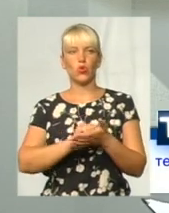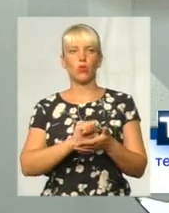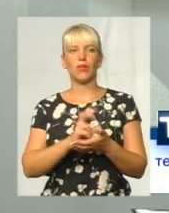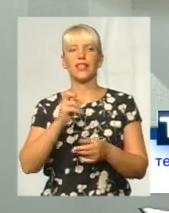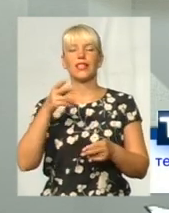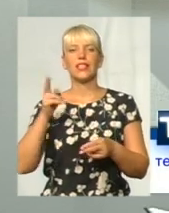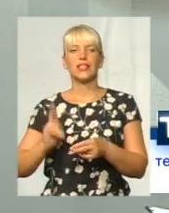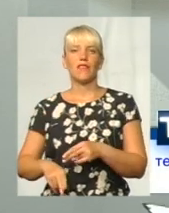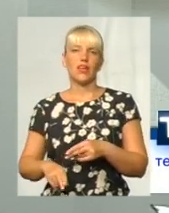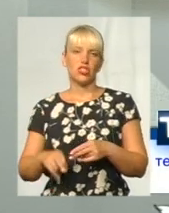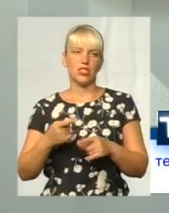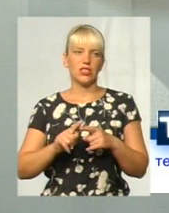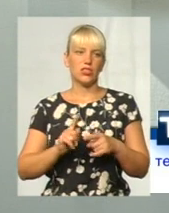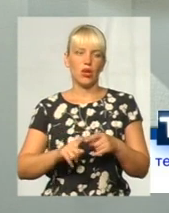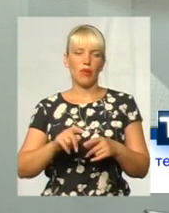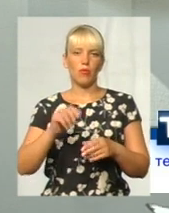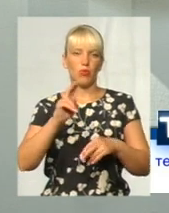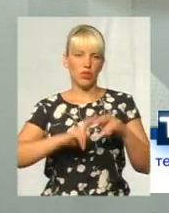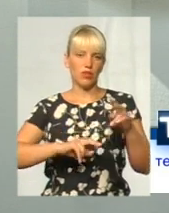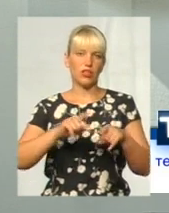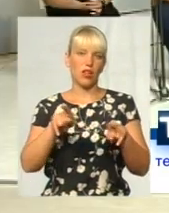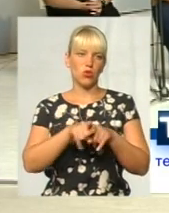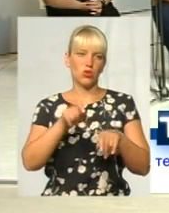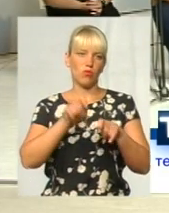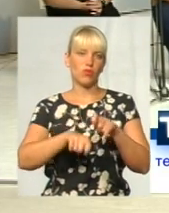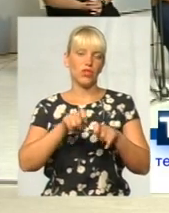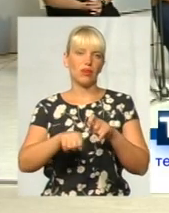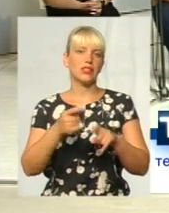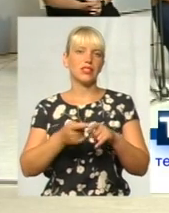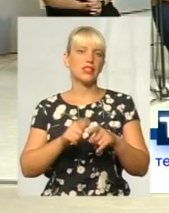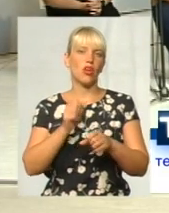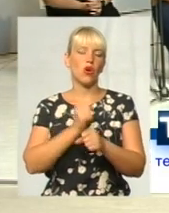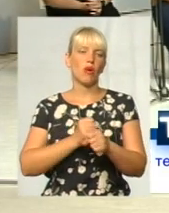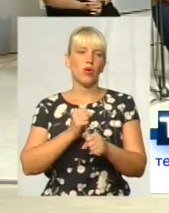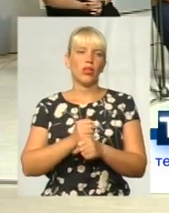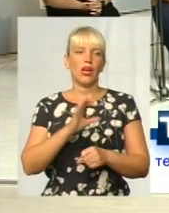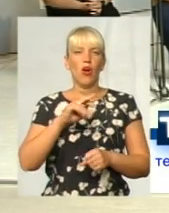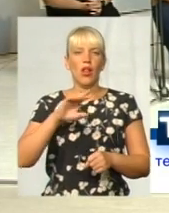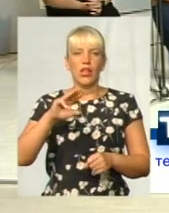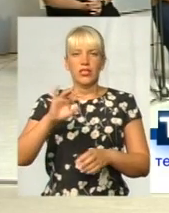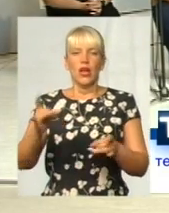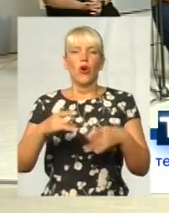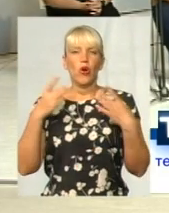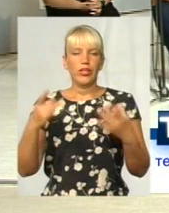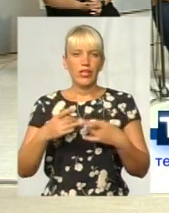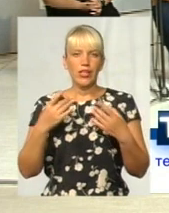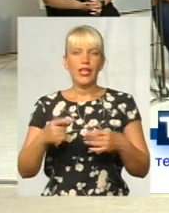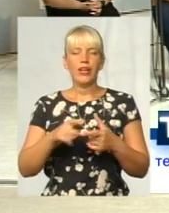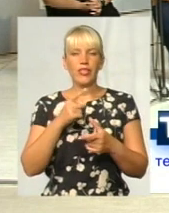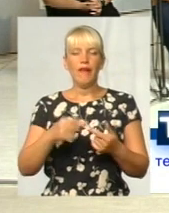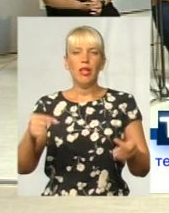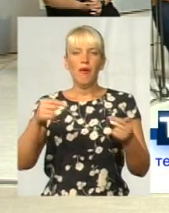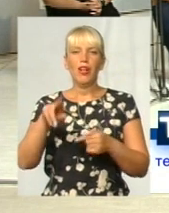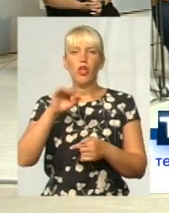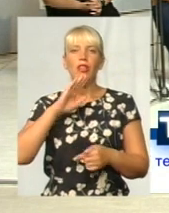завершення робіт теж перевіряють відповідні документи. Скажіть, будь ласка, пане Олеже, роз'ясніть, а чи відповідно до